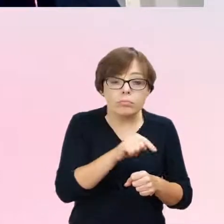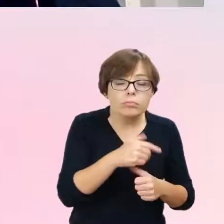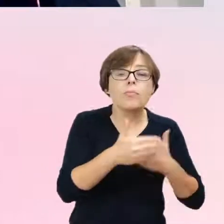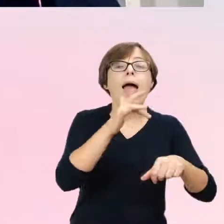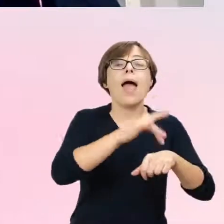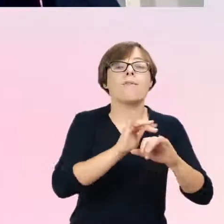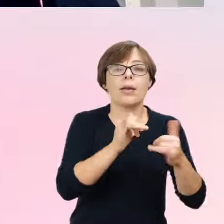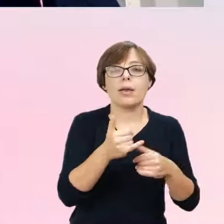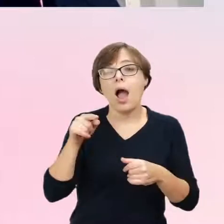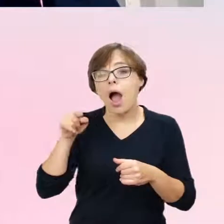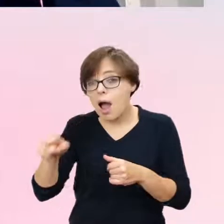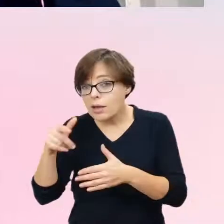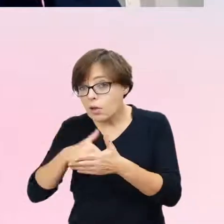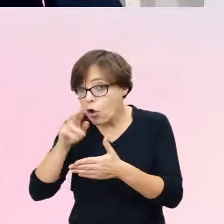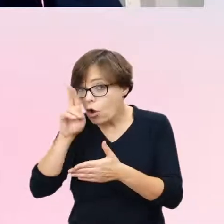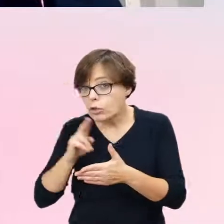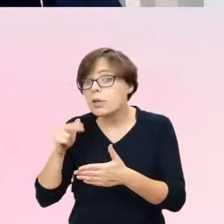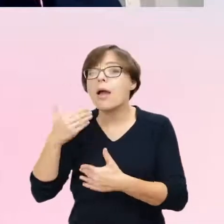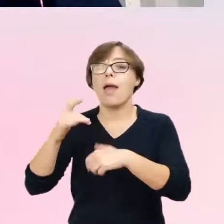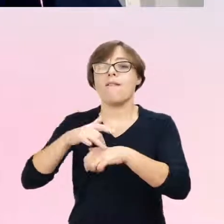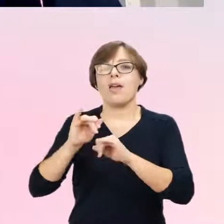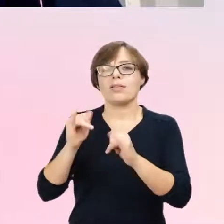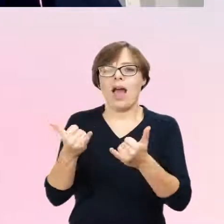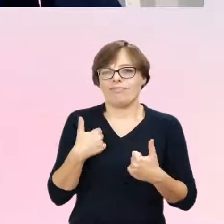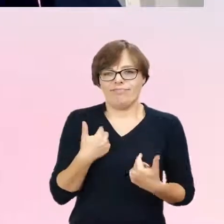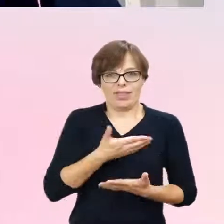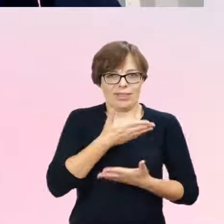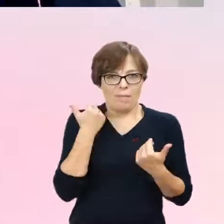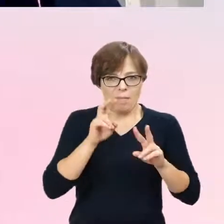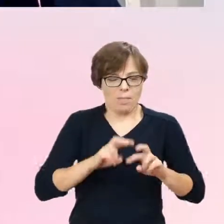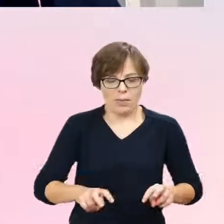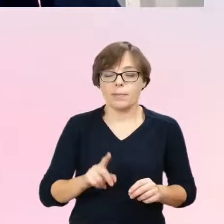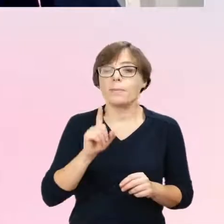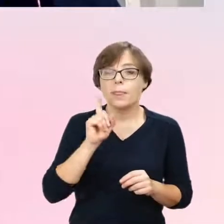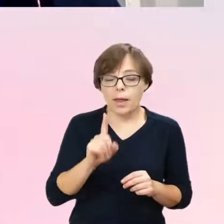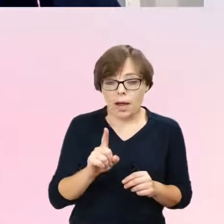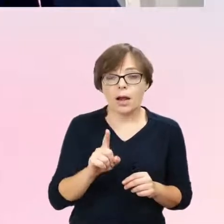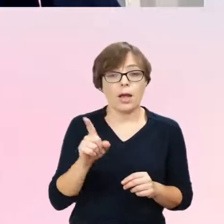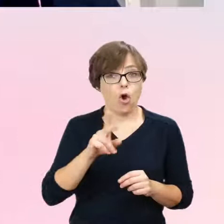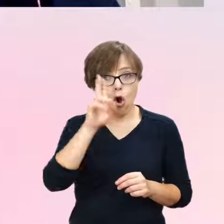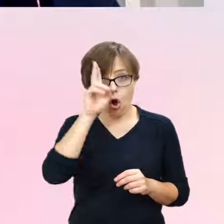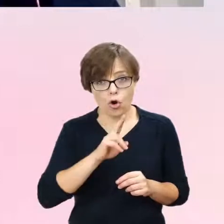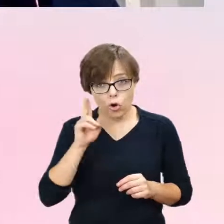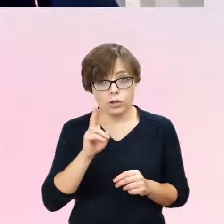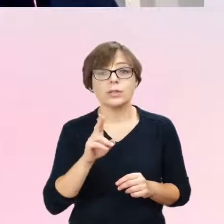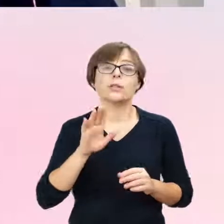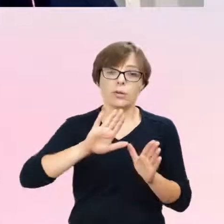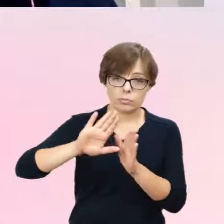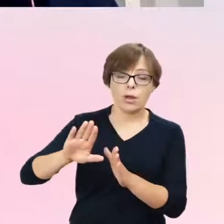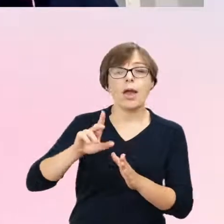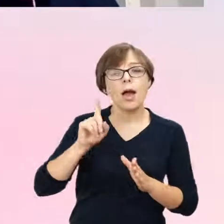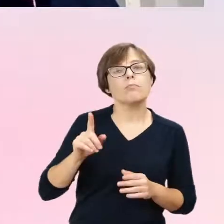rodziców we wczesnym dzieciństwie. Ale niezależnie od decyzji rodziców odnośnie tranzycji społecznej, i rola profesjonalistów